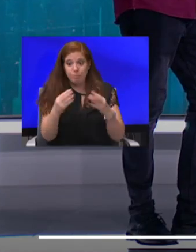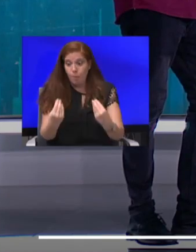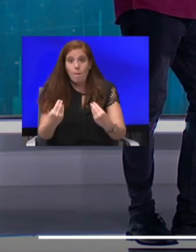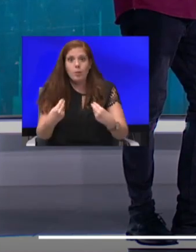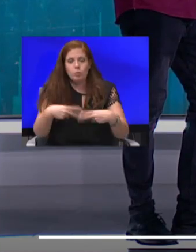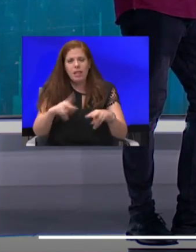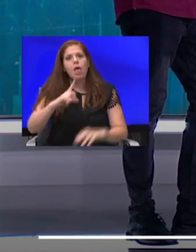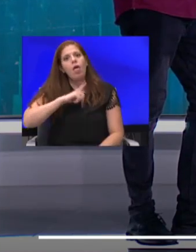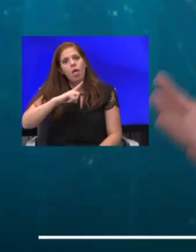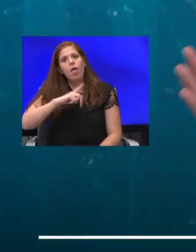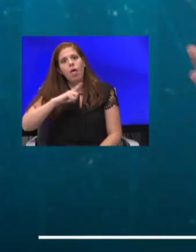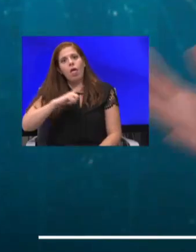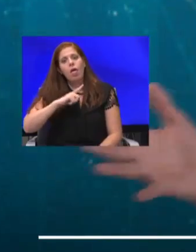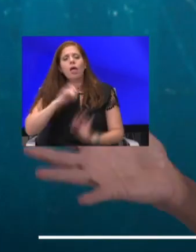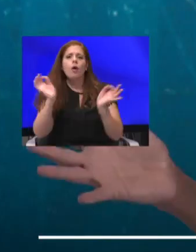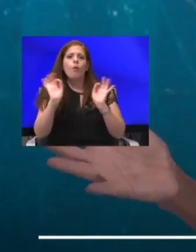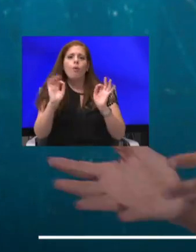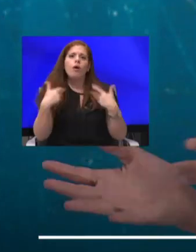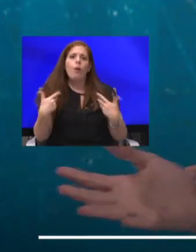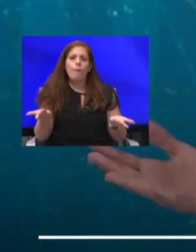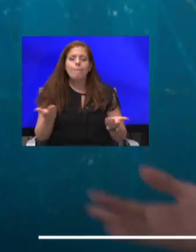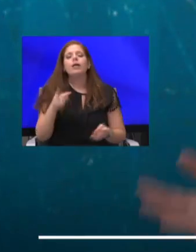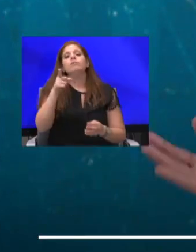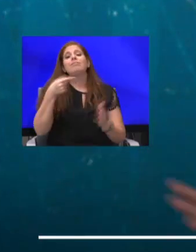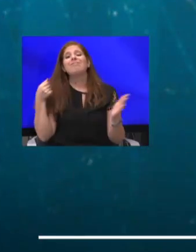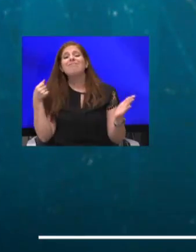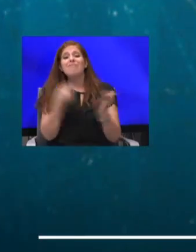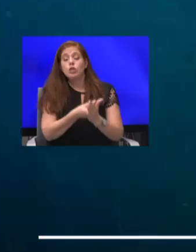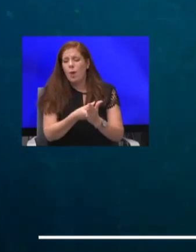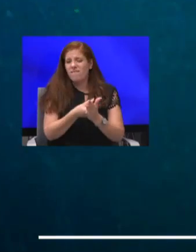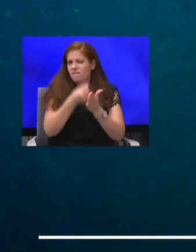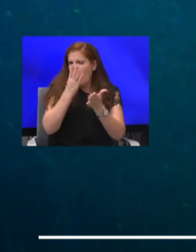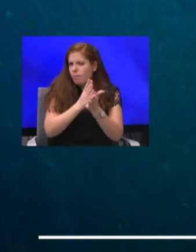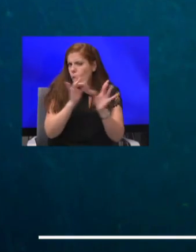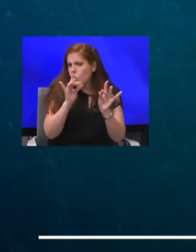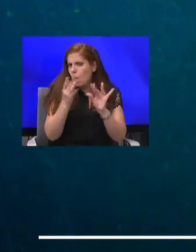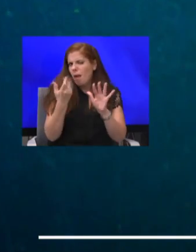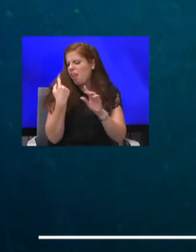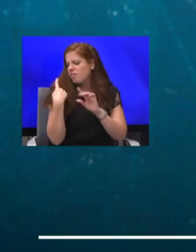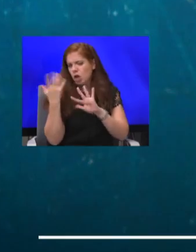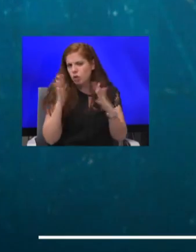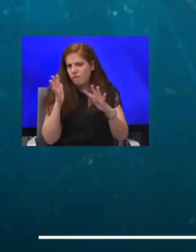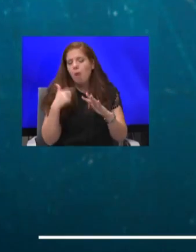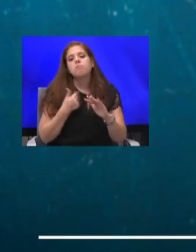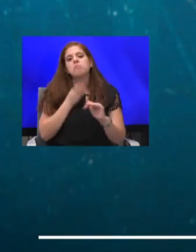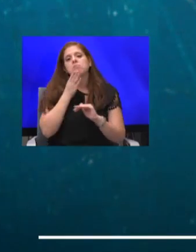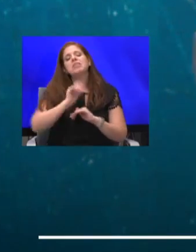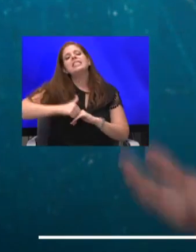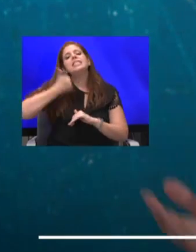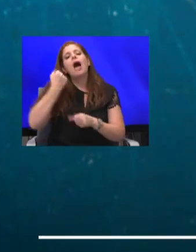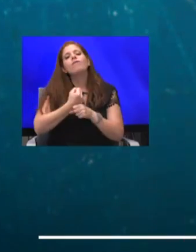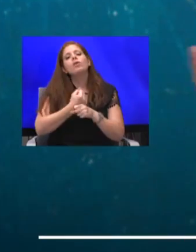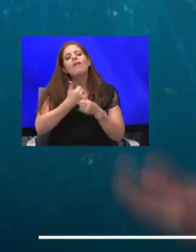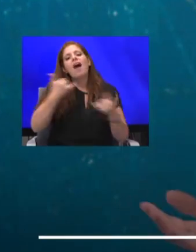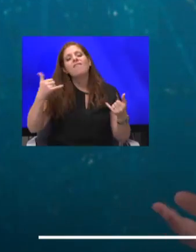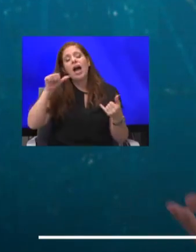שום דבר לא נפטר. אוקיי. בסוף אמצע אוקטובר, ממש לפני כשבוע, פנינו לסער העבודה והרווחה, איציק שמולי, ואמרנו לו,